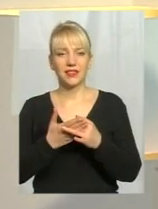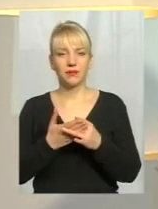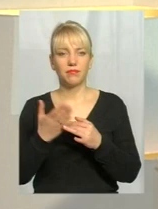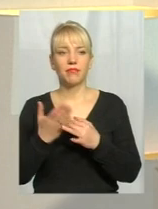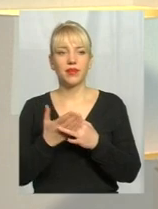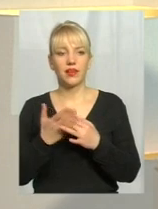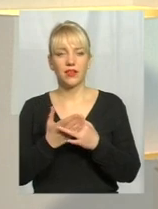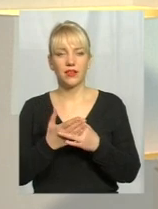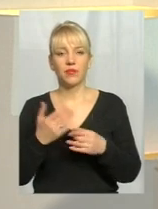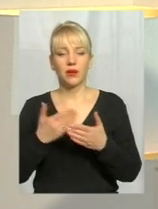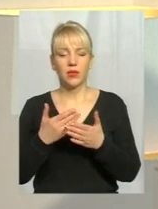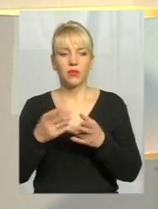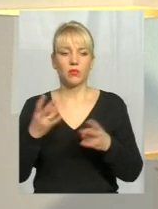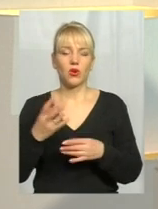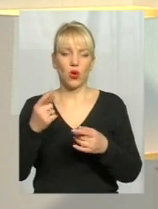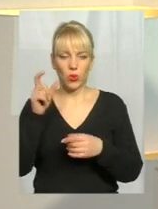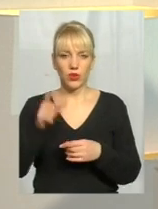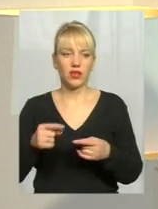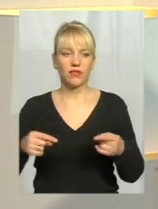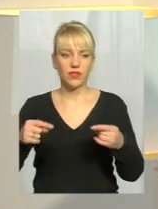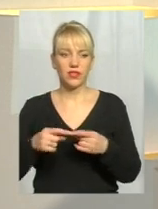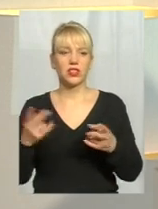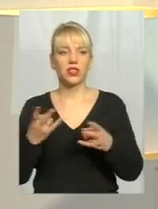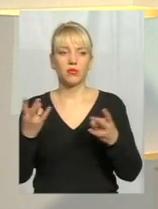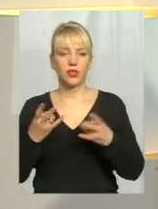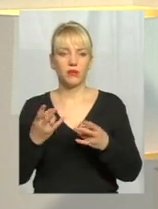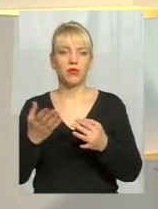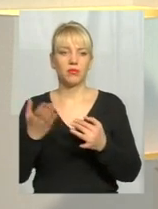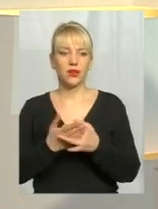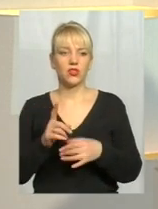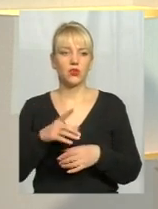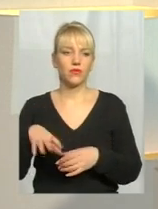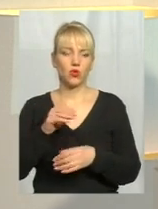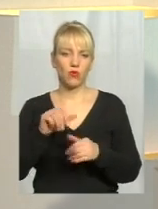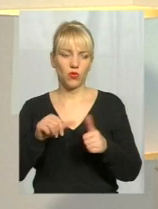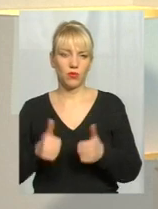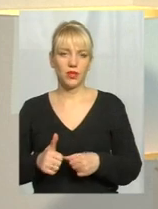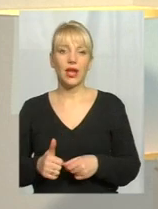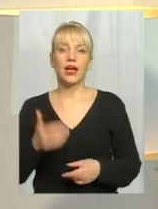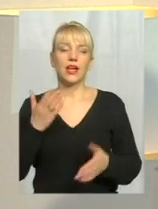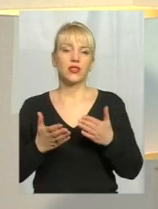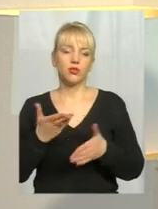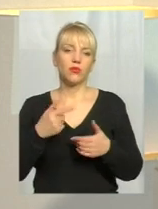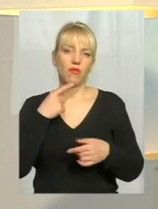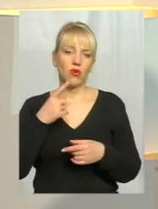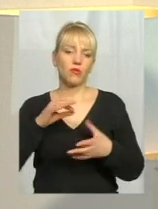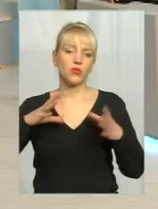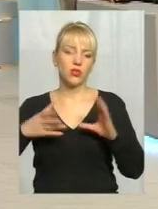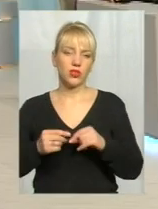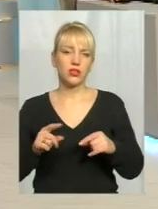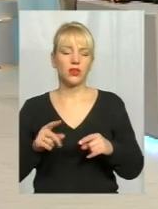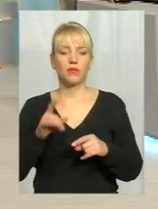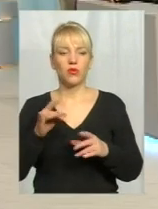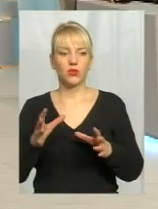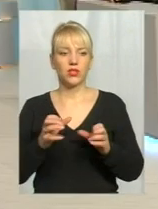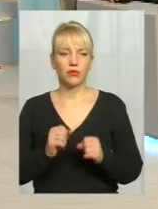взагалі пільги. От необхідні. Людина визначилася, які йому потрібні пільги, і щоб всі їх оформити. Якщо ми говоримо про результат отримання,